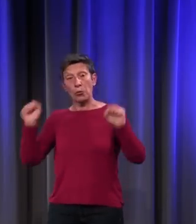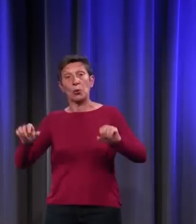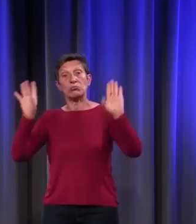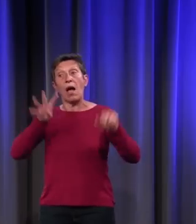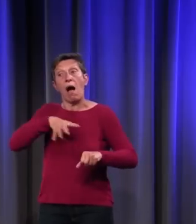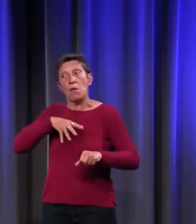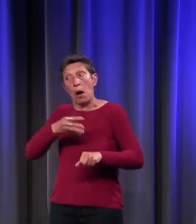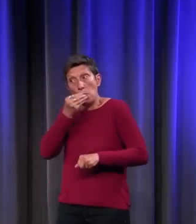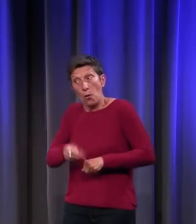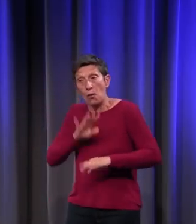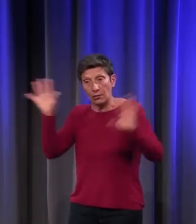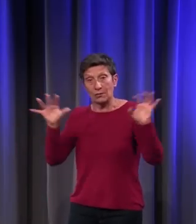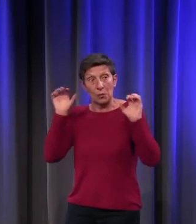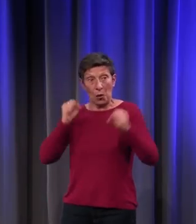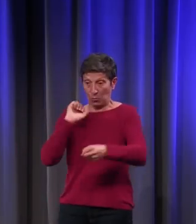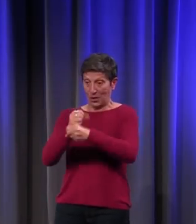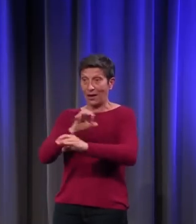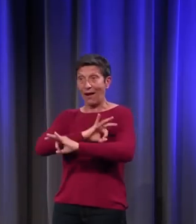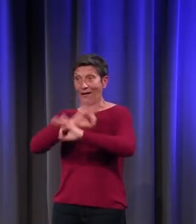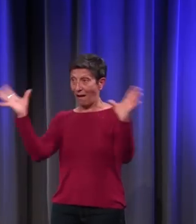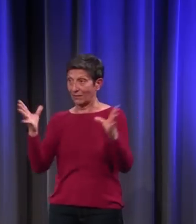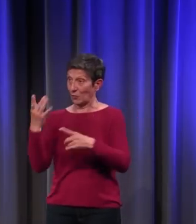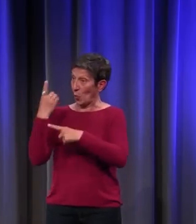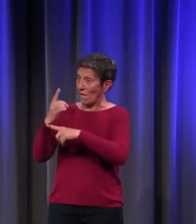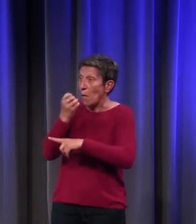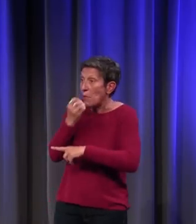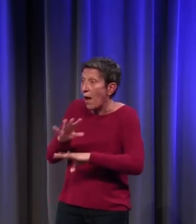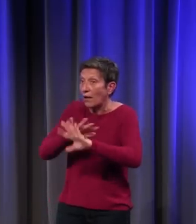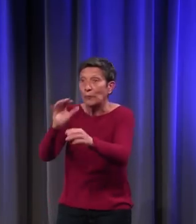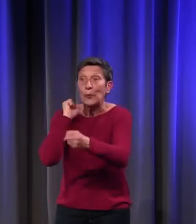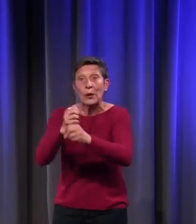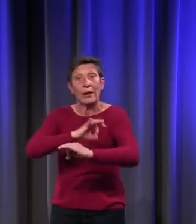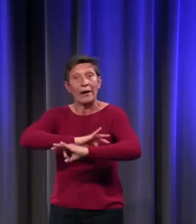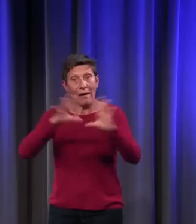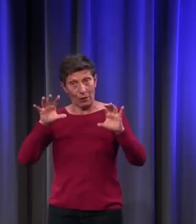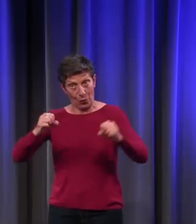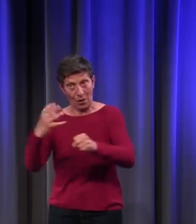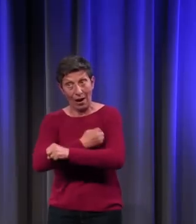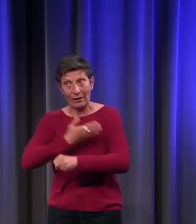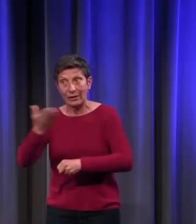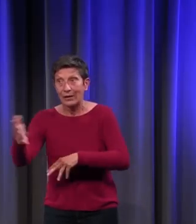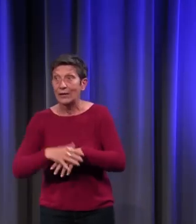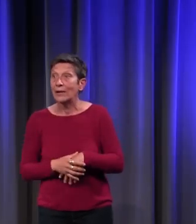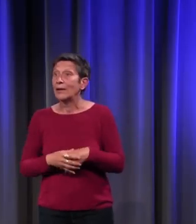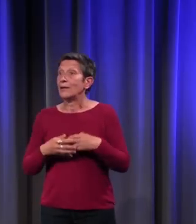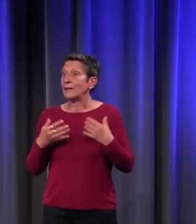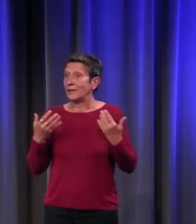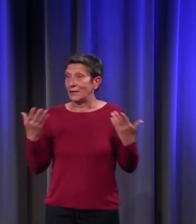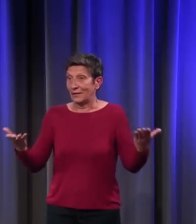avocat, un défendeur, comme dit le moyen français, il peut emporter le morceau et plaider que ce n pas lui.